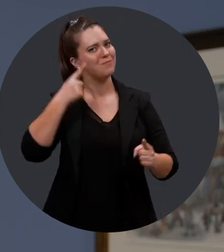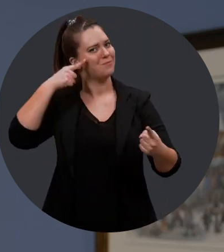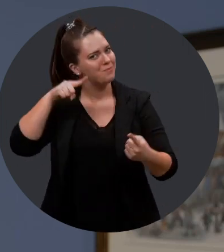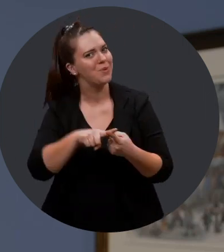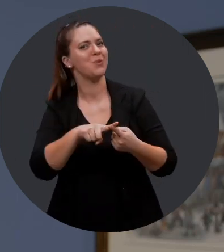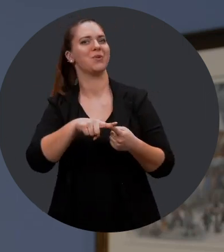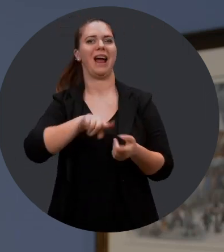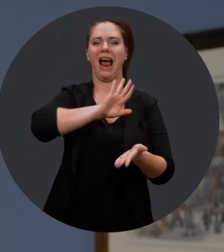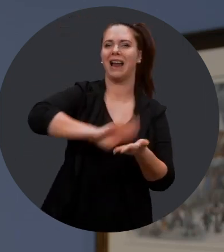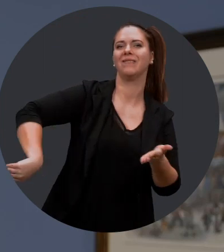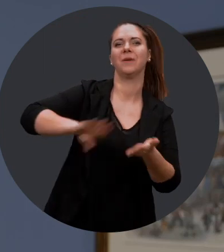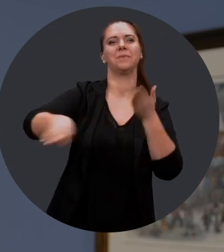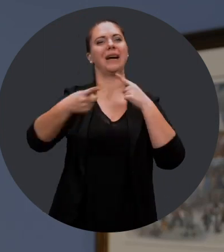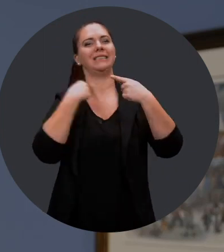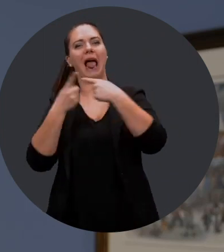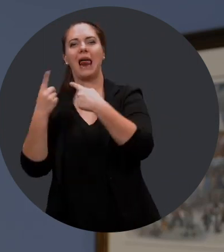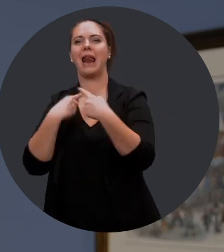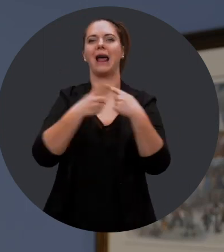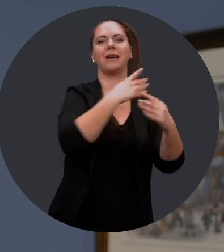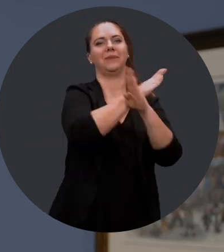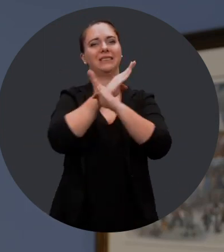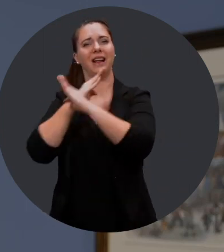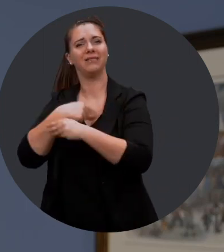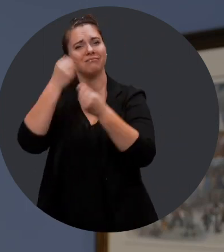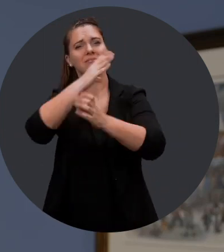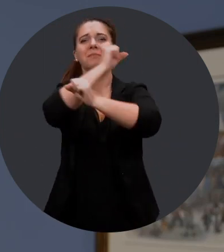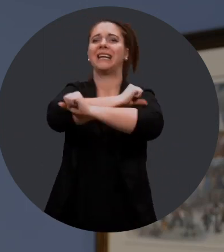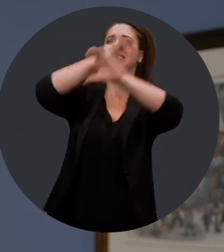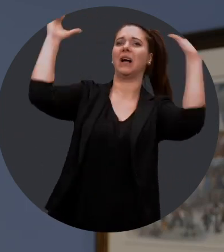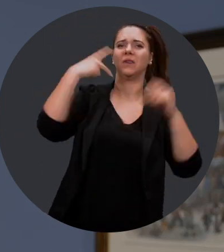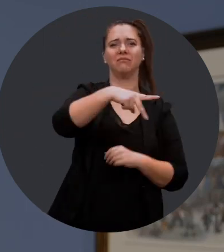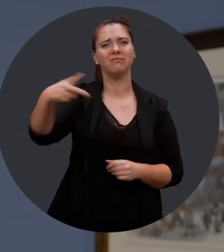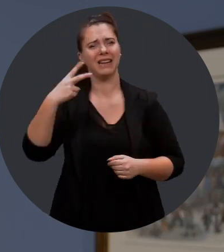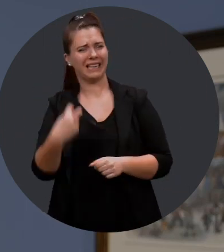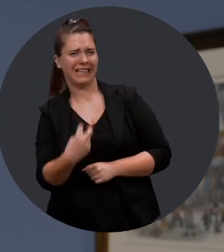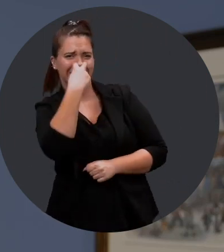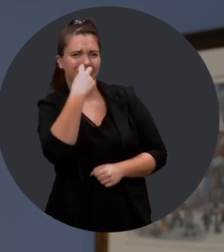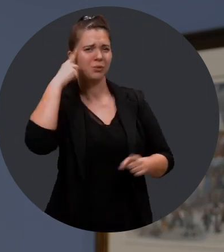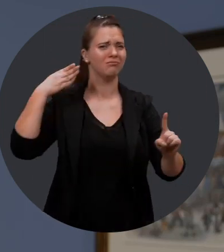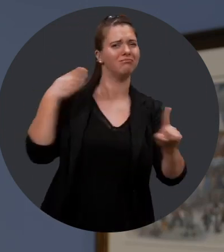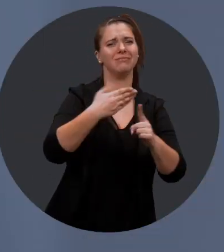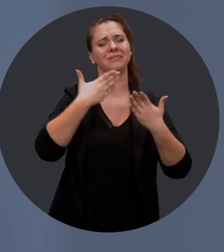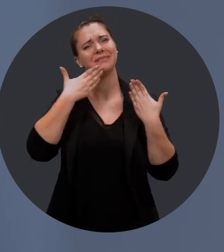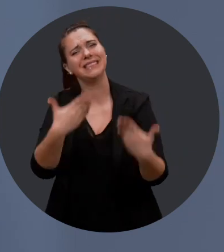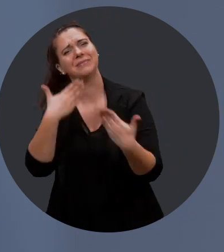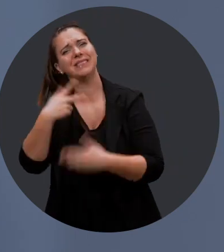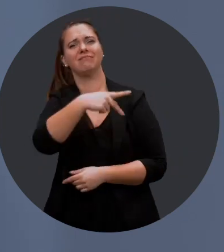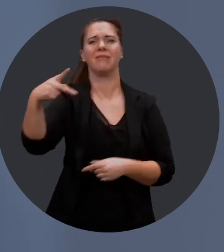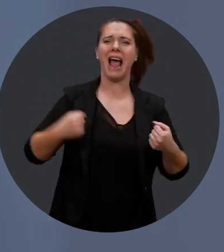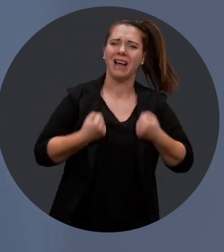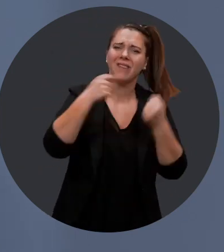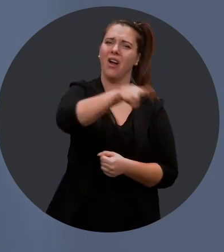de surmonter des obstacles. Je tiens à souligner votre vision, votre audace et votre détermination. Merci de